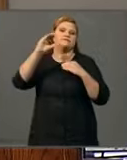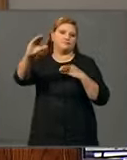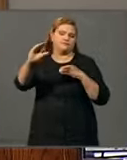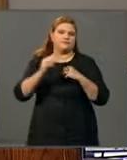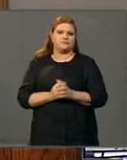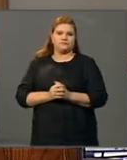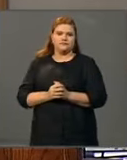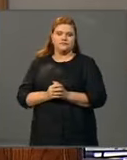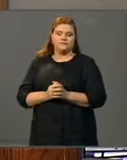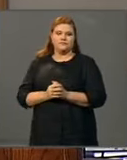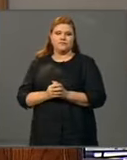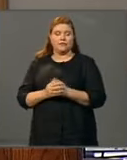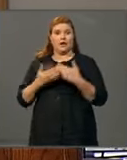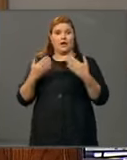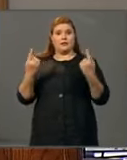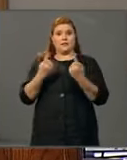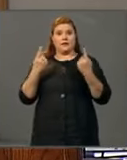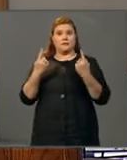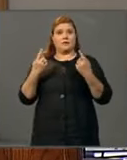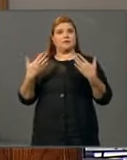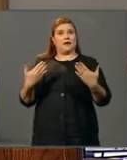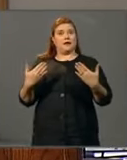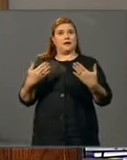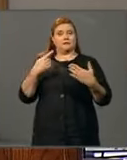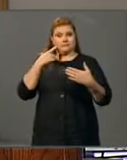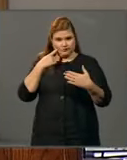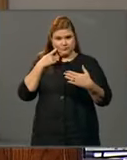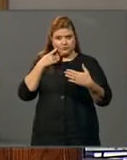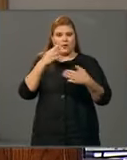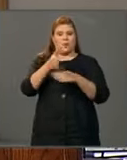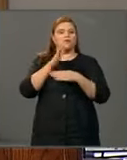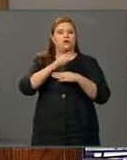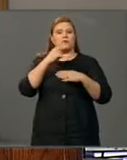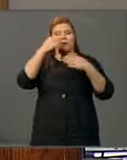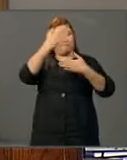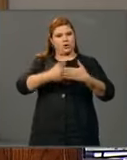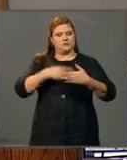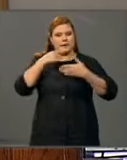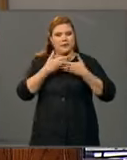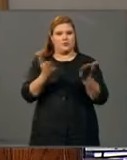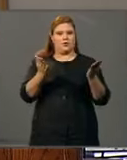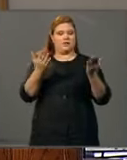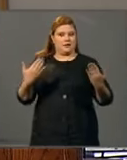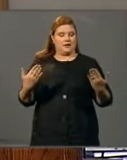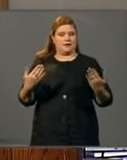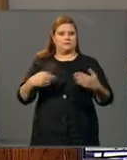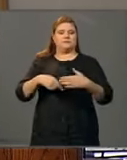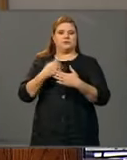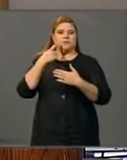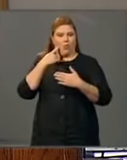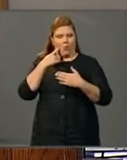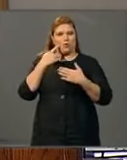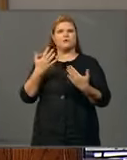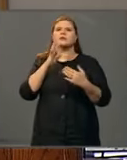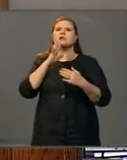Tilanne on tullut vasta tänään julkisuuteen yhtiön pörssitiedotteen kautta. Käyn seuraavassa läpi keskeisesti, mitä